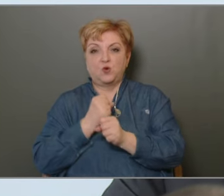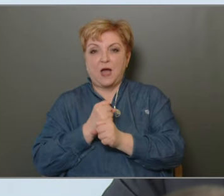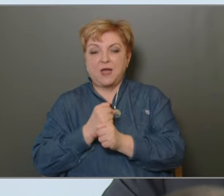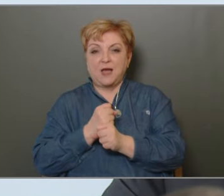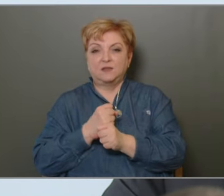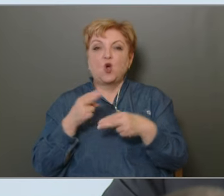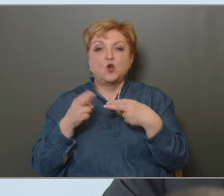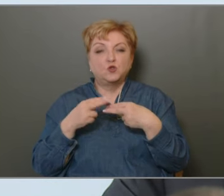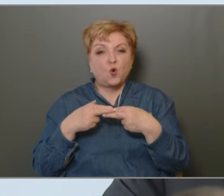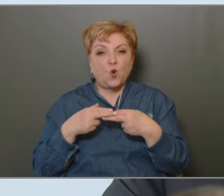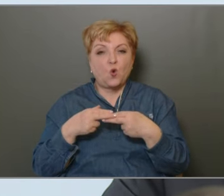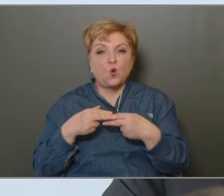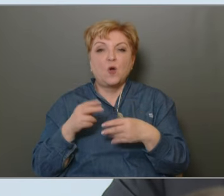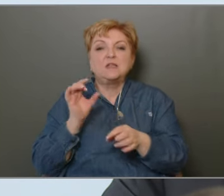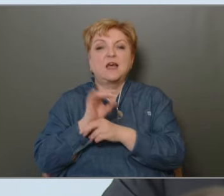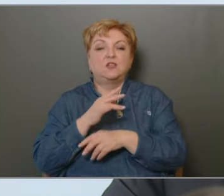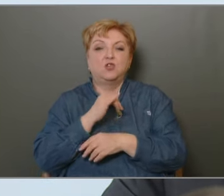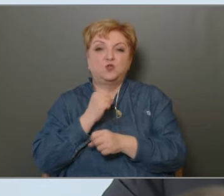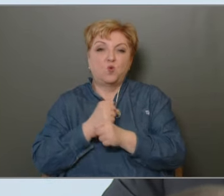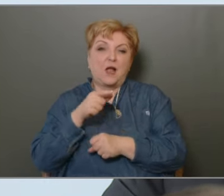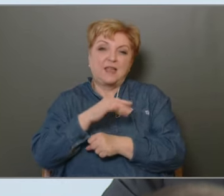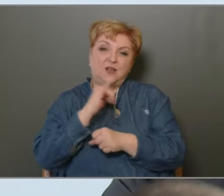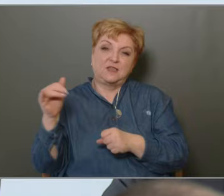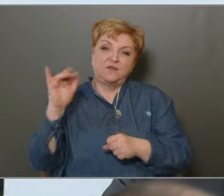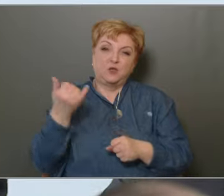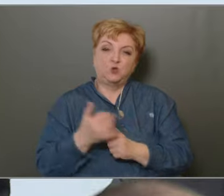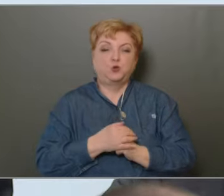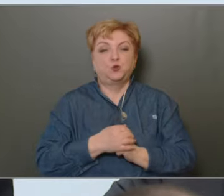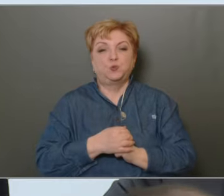szerencsési munkát kívánok erre az esztendőre is. Köszönöm szépen.